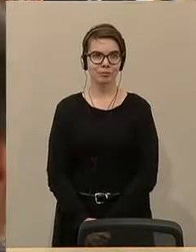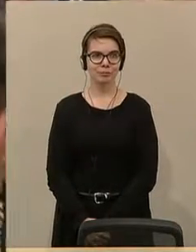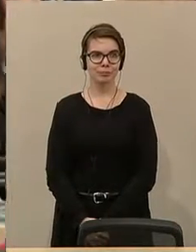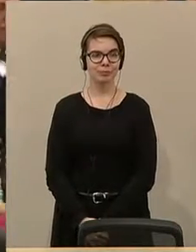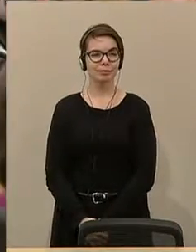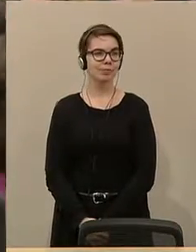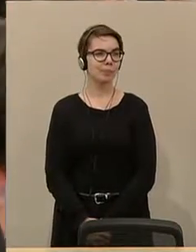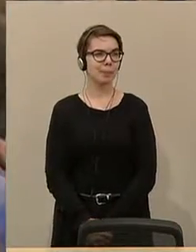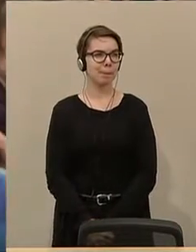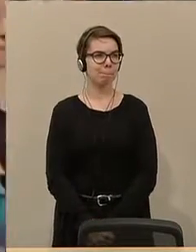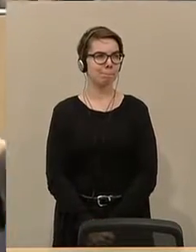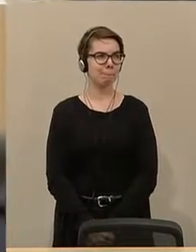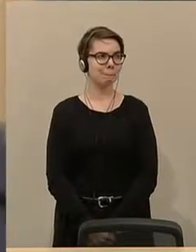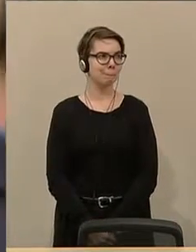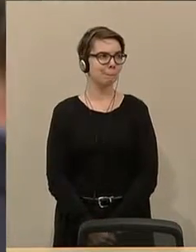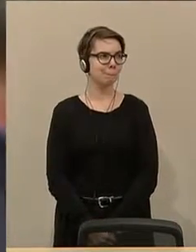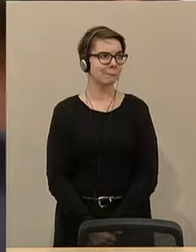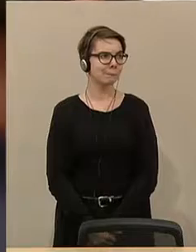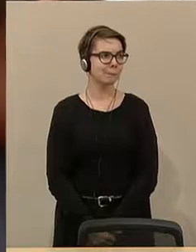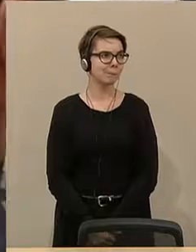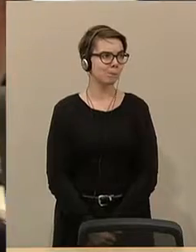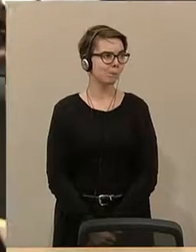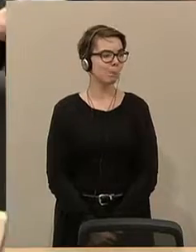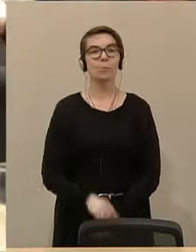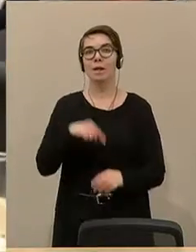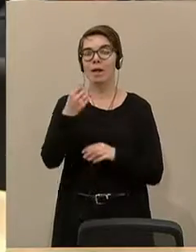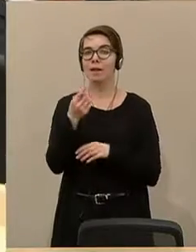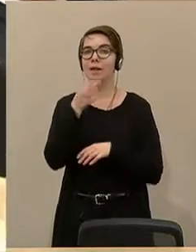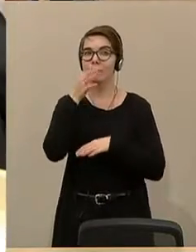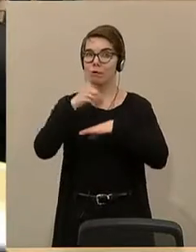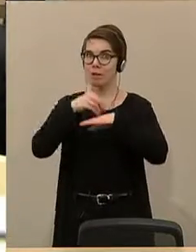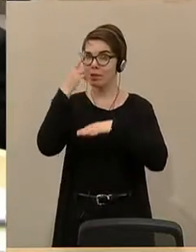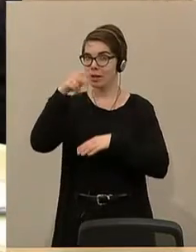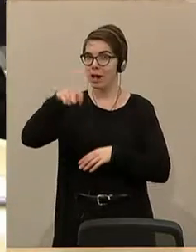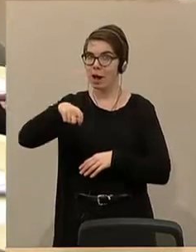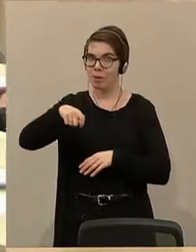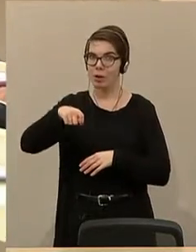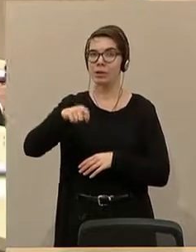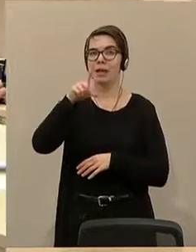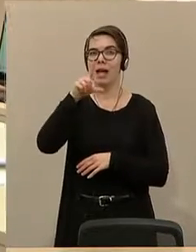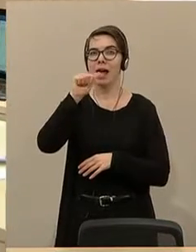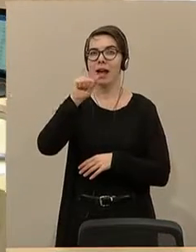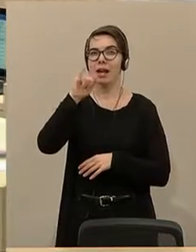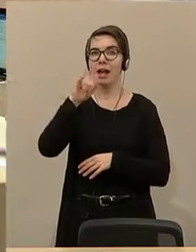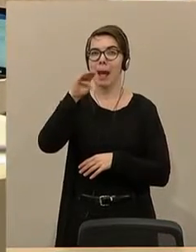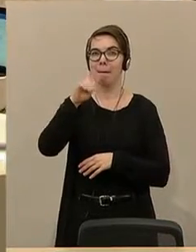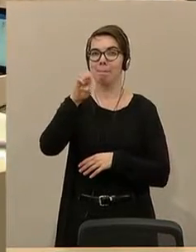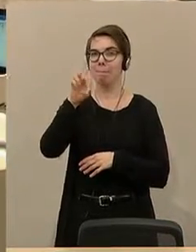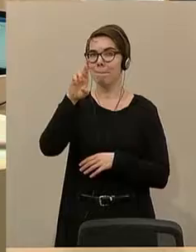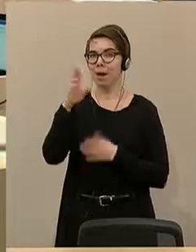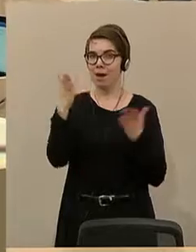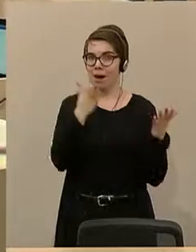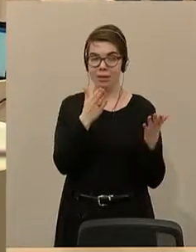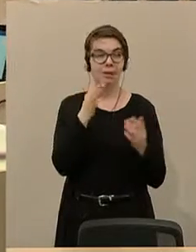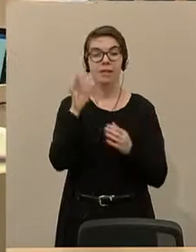Rebekka Kirchbaumer von der ÖVP geht auf eine Bürgerinitiative zum Thema Erhalt der Militärmusiken in allen Bundesländern in voller Spielstärke